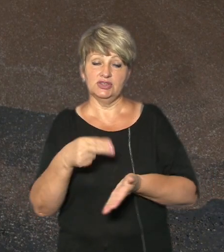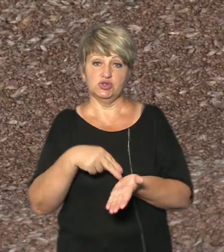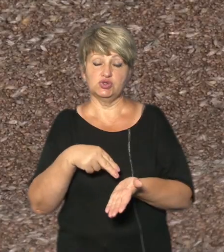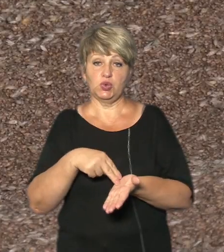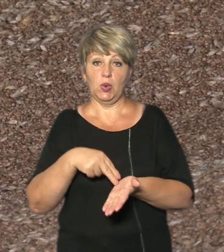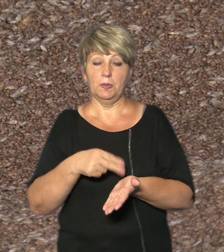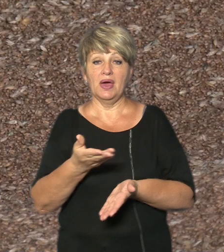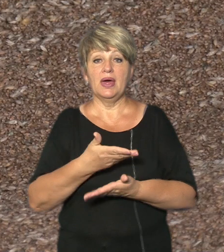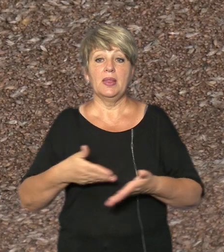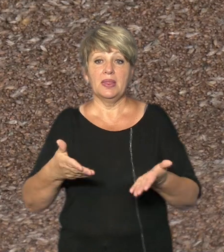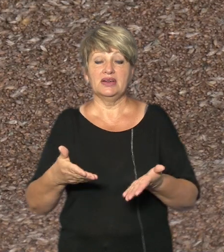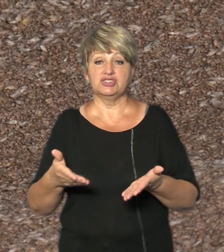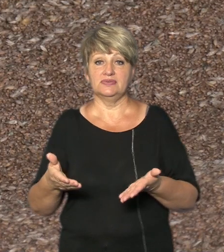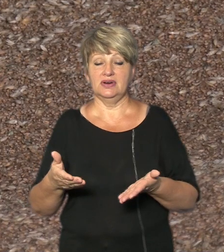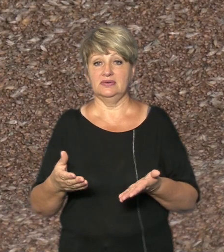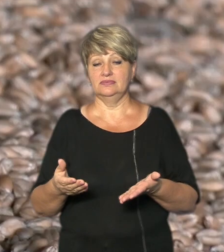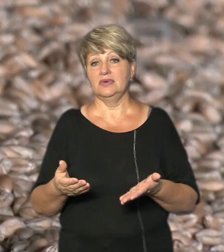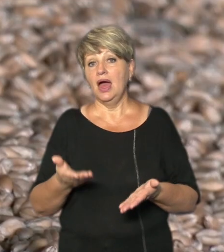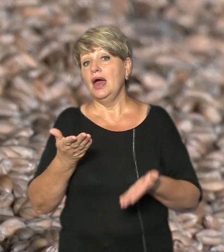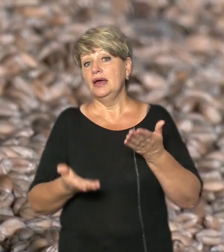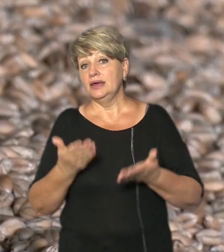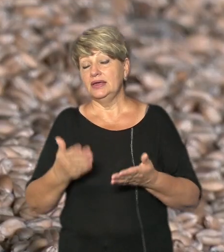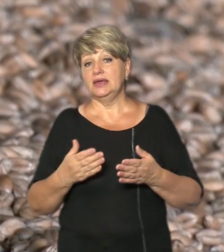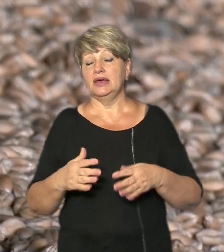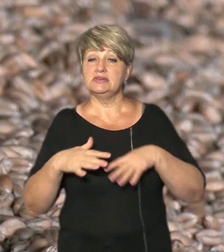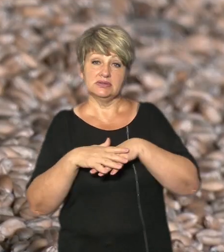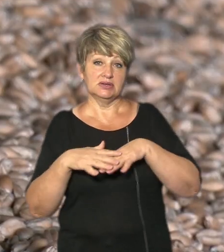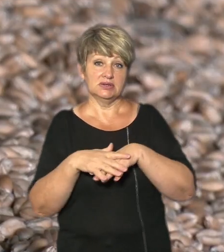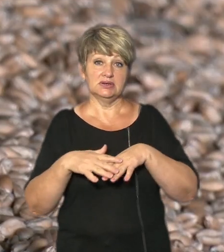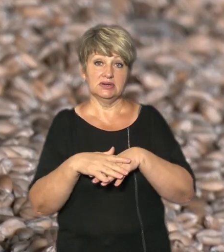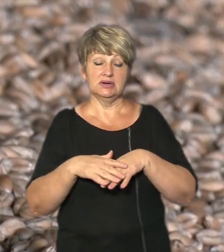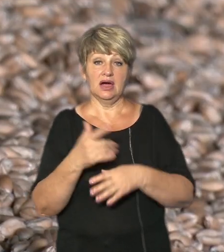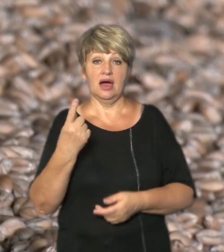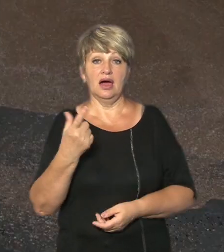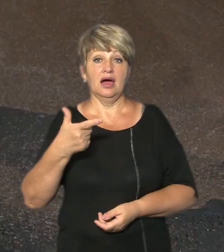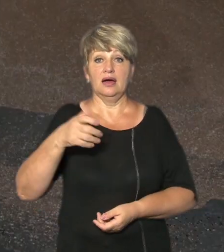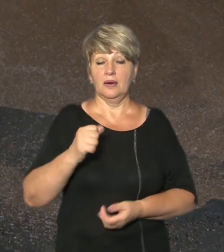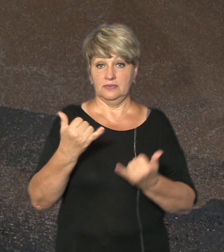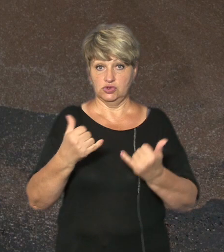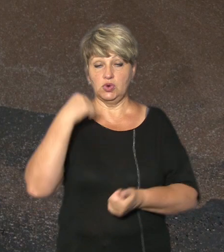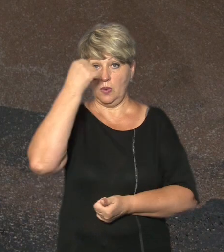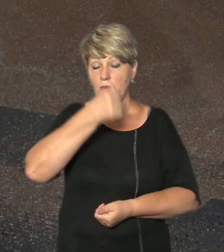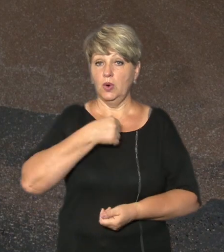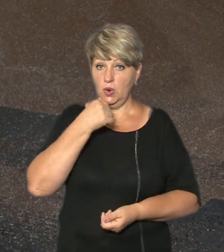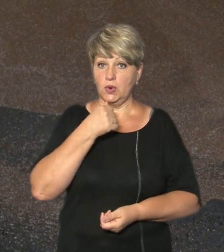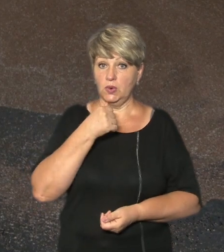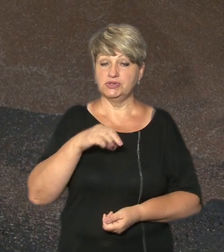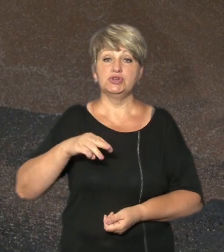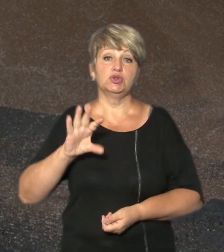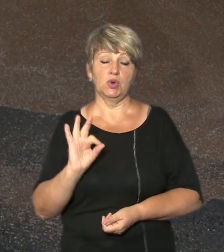Насого збірження Якщо взяти по цій собі вартості гектара по цьому році І